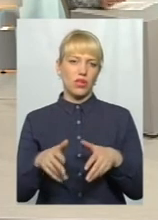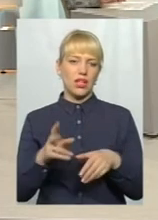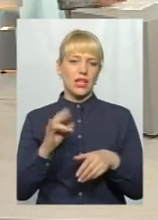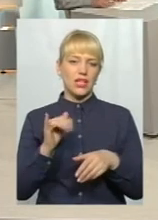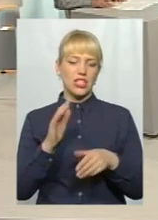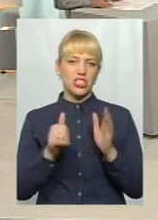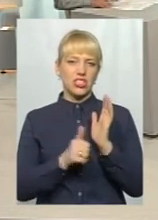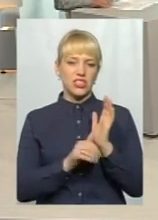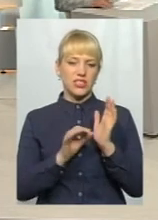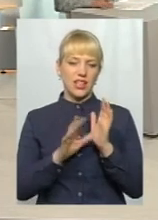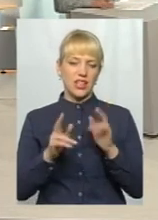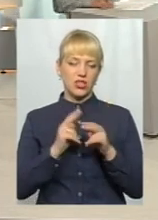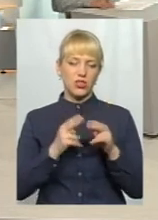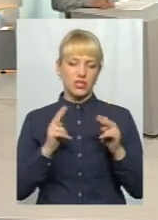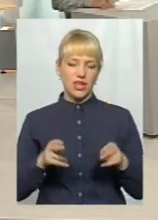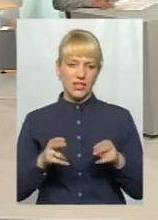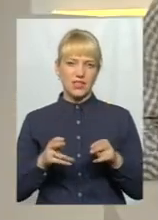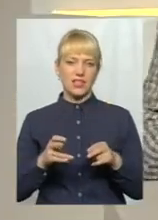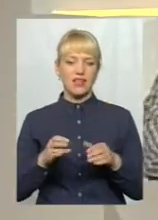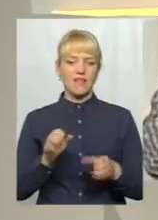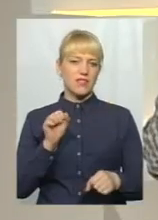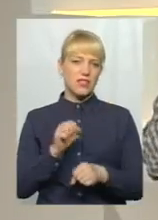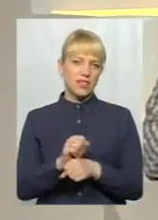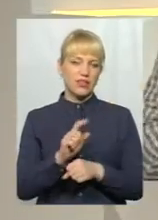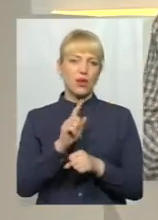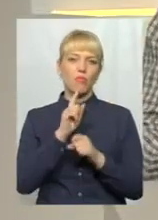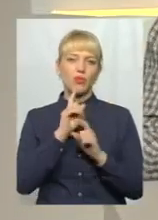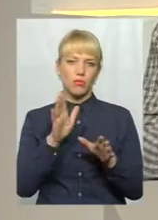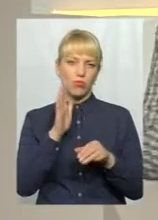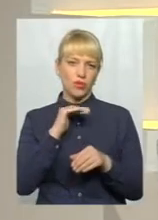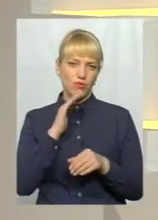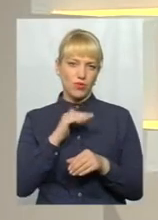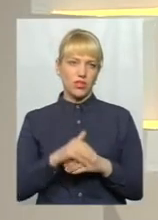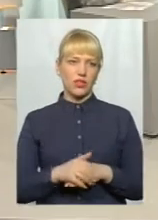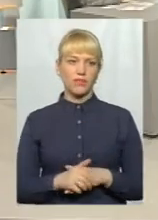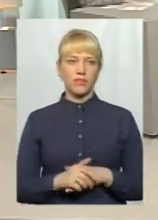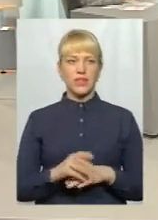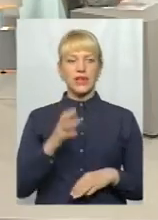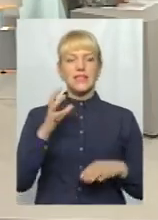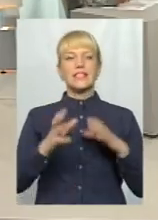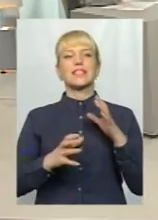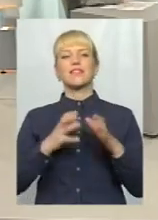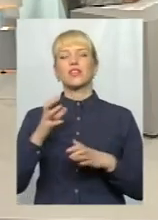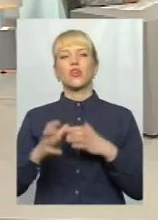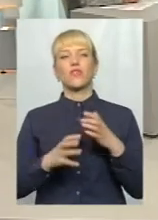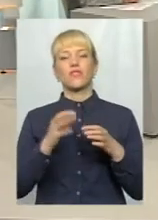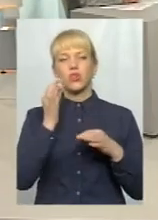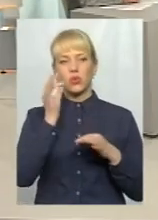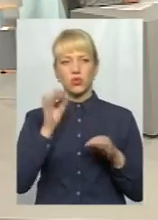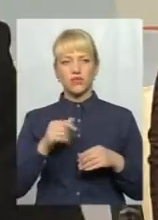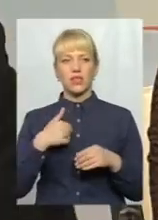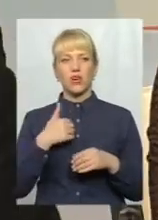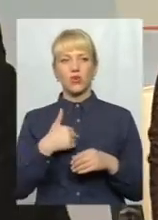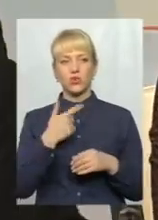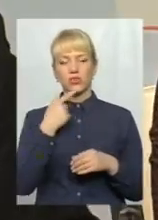крутити. Я вам дякую. Дякую вам за дзвіночок, дякую. Світовий досвід, так. Чи ви хочете прокоментувати? Я